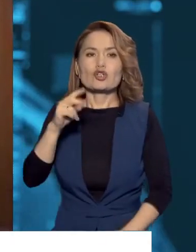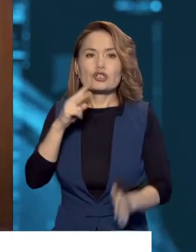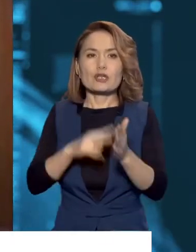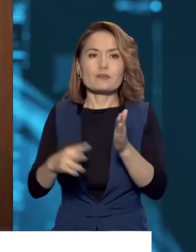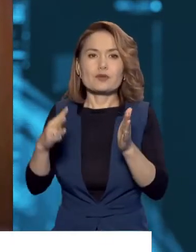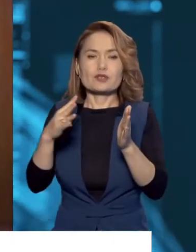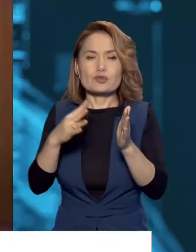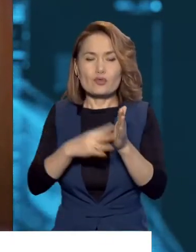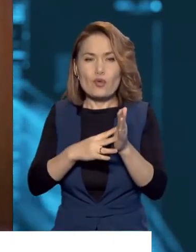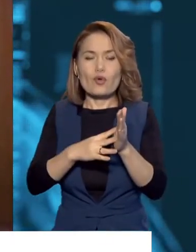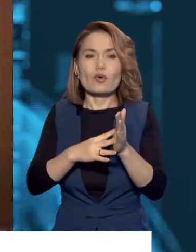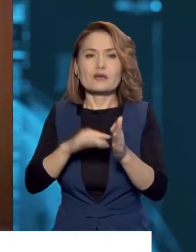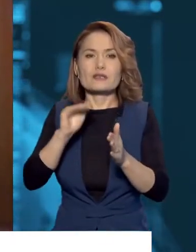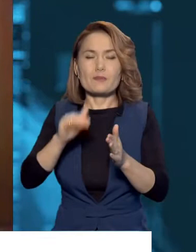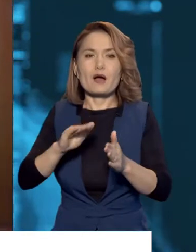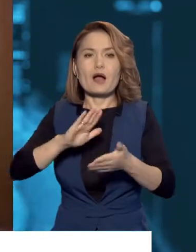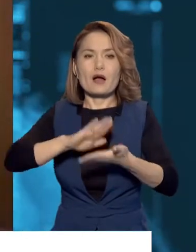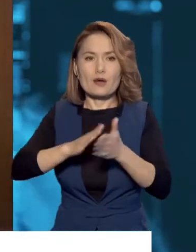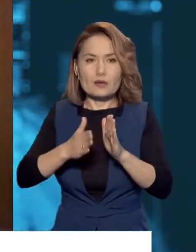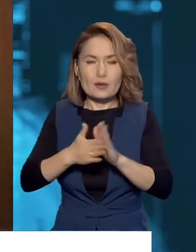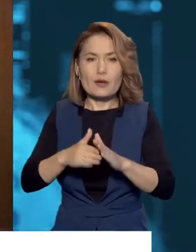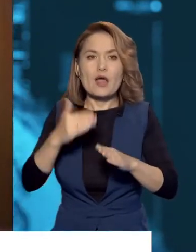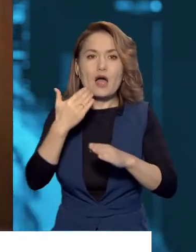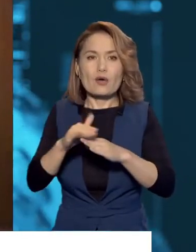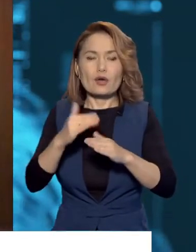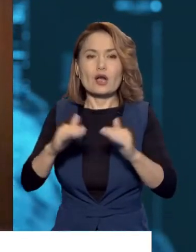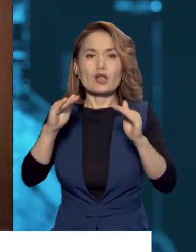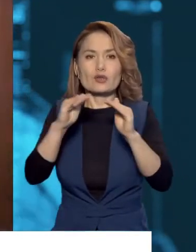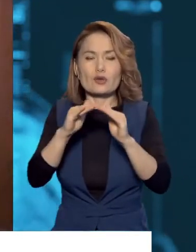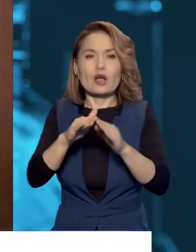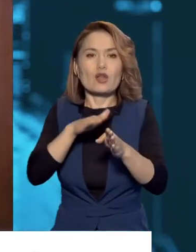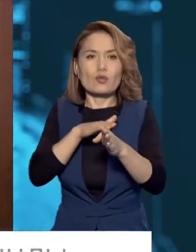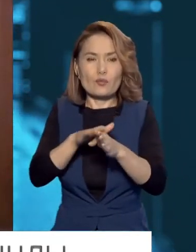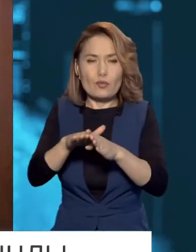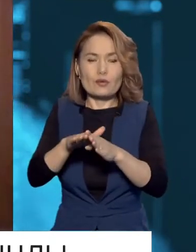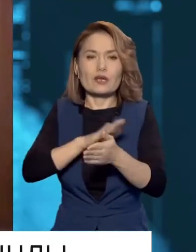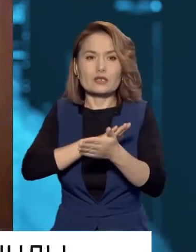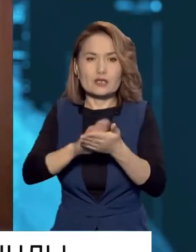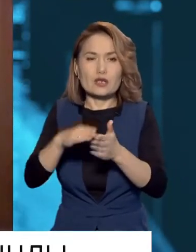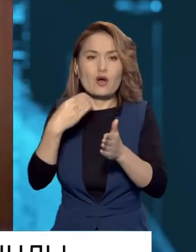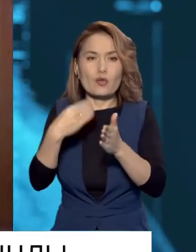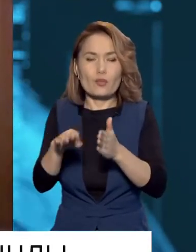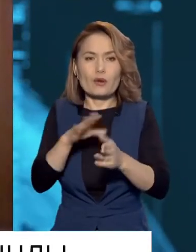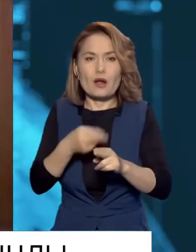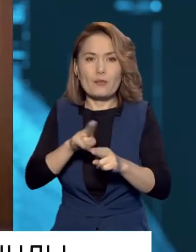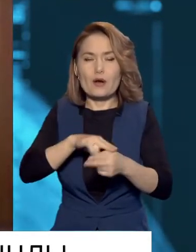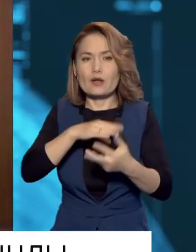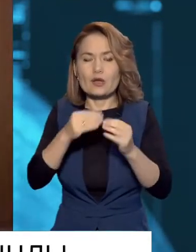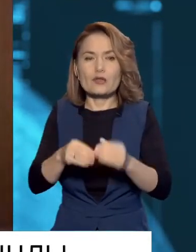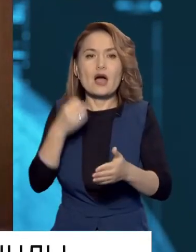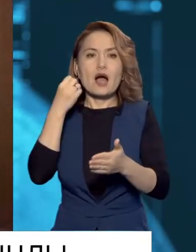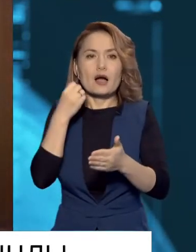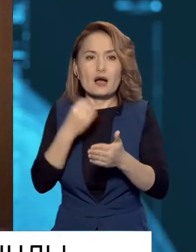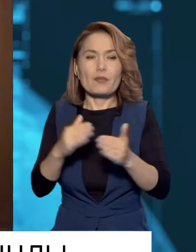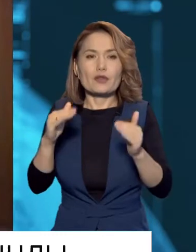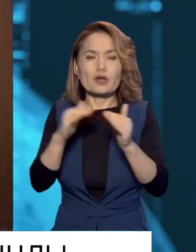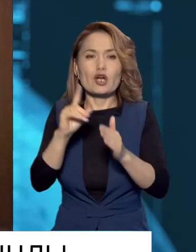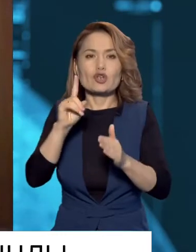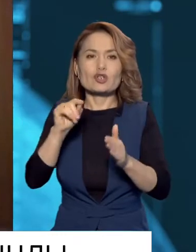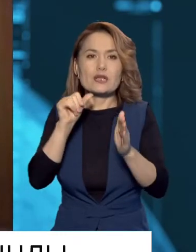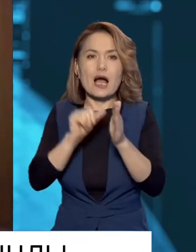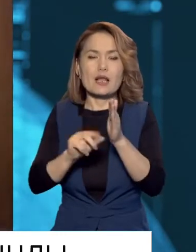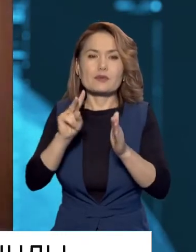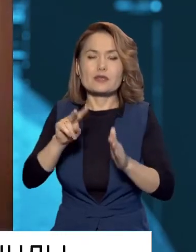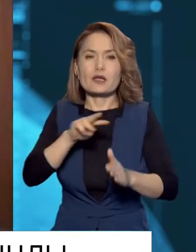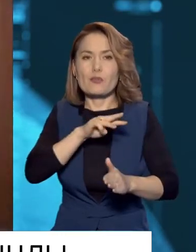179192 мәміле ипотекасы жасалды. Бұлар баспананы толығымен сатып алғандар. Ең қымбат баспана премиум санаттағы тұрғыни. 162